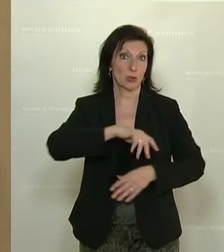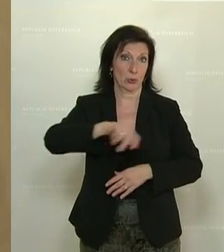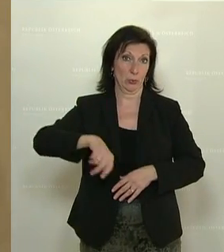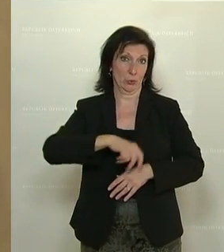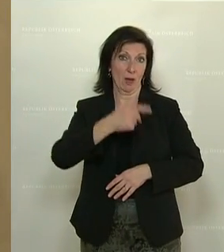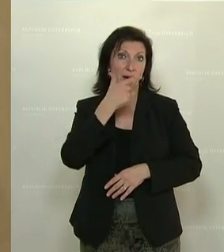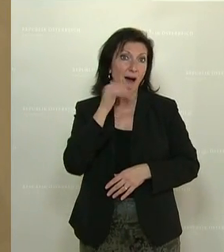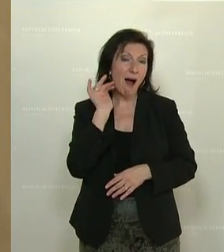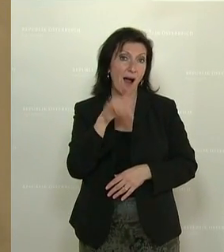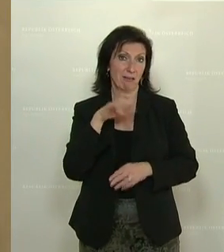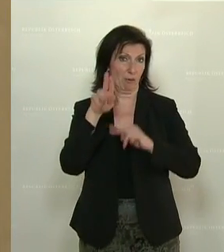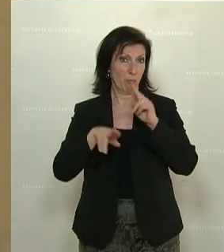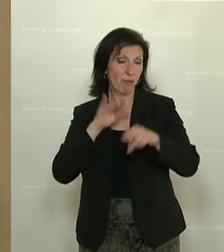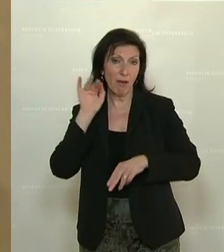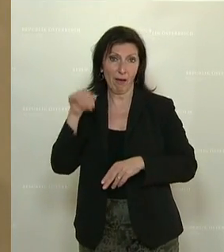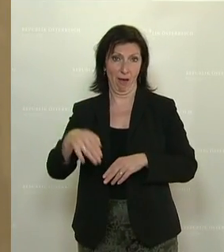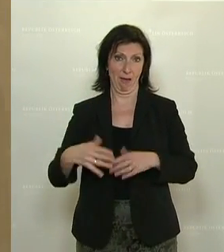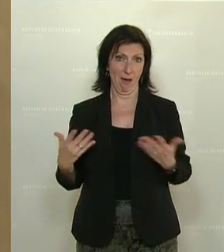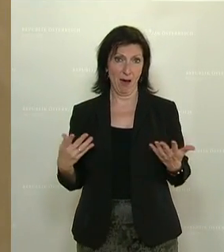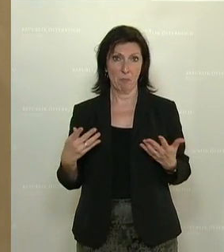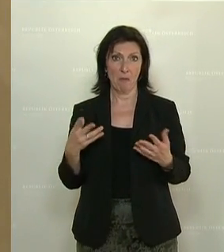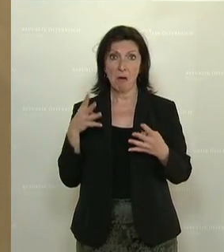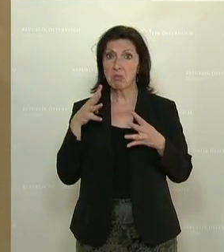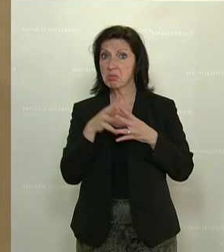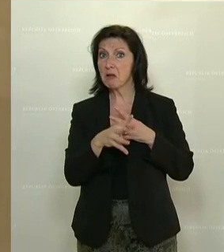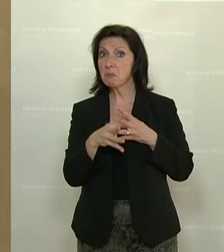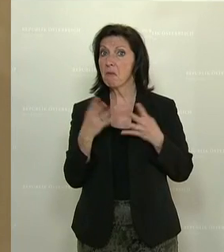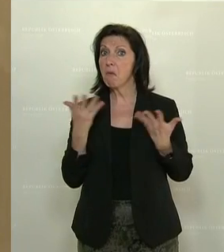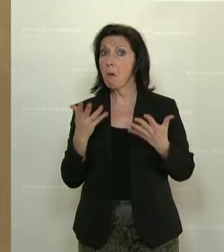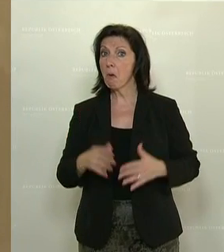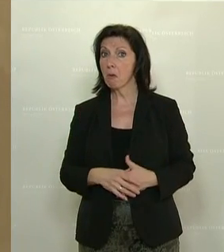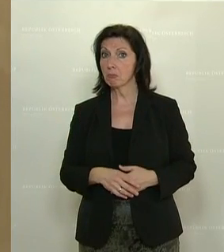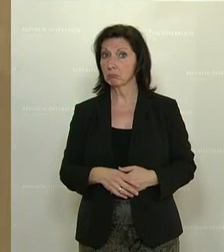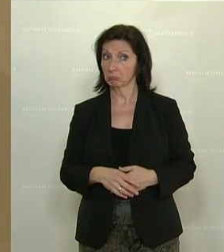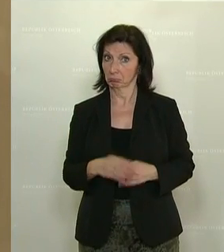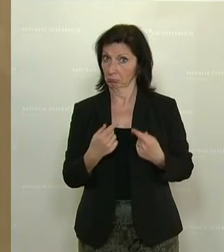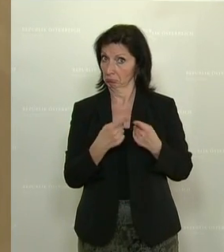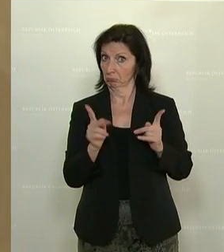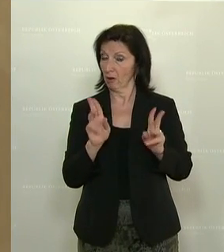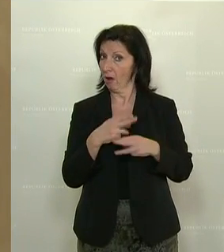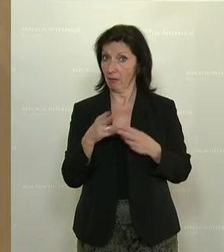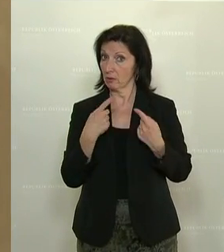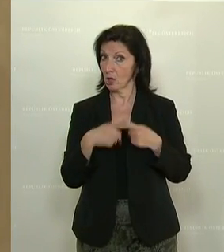im Alters und Pflegeheim. Hier fehlt die Transparenz. Hier können die Menschen nicht entscheiden.